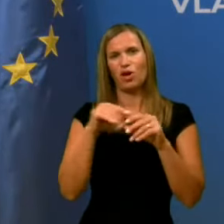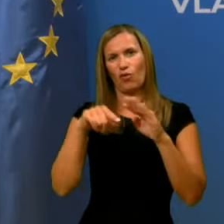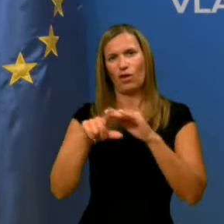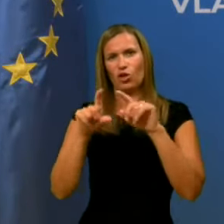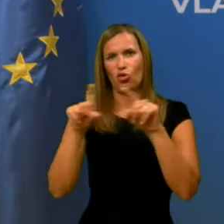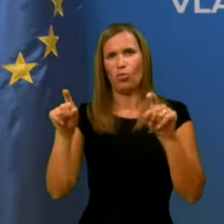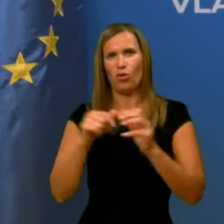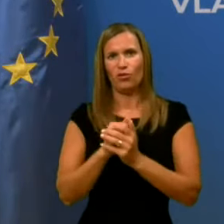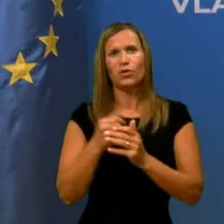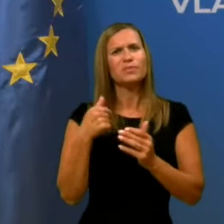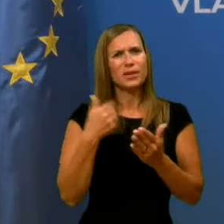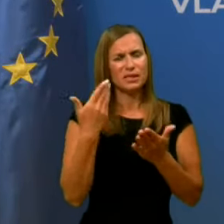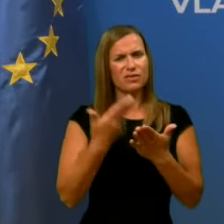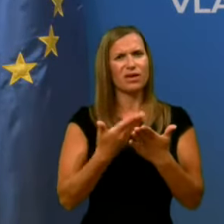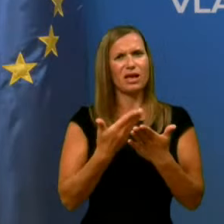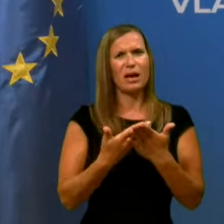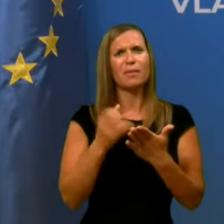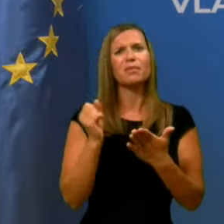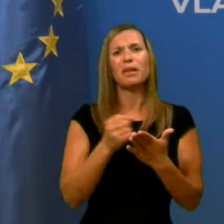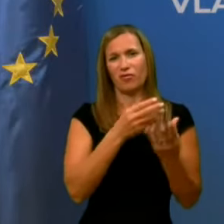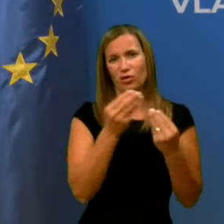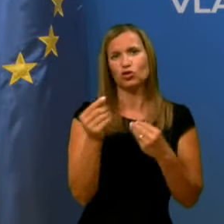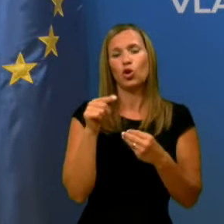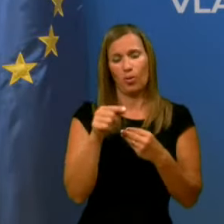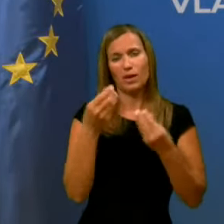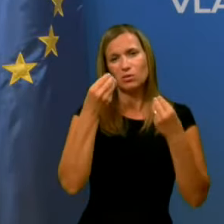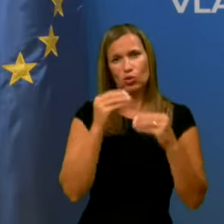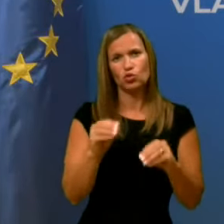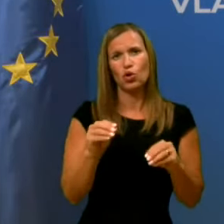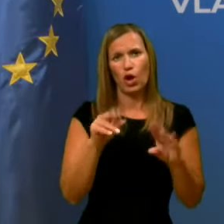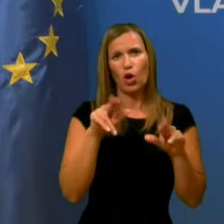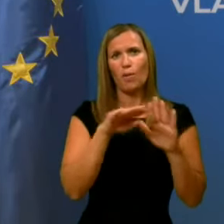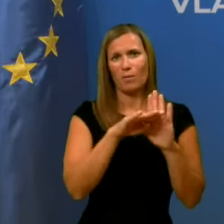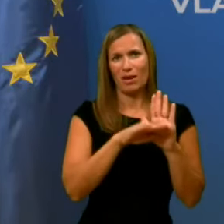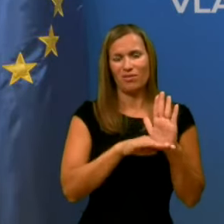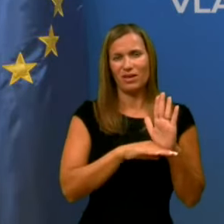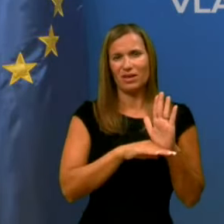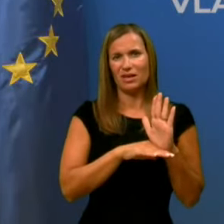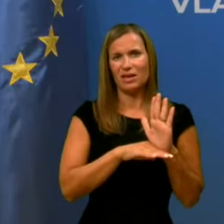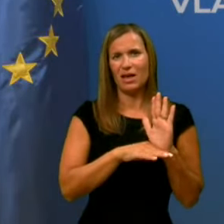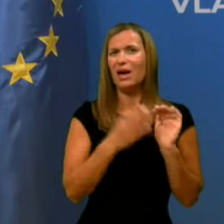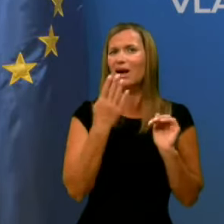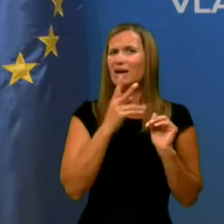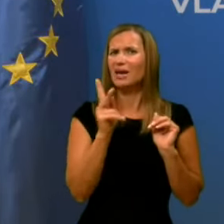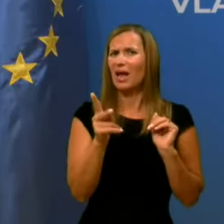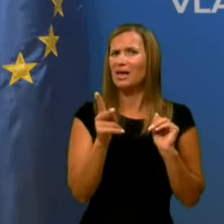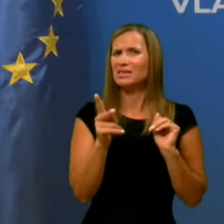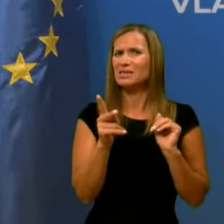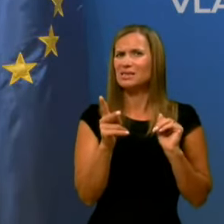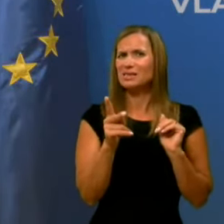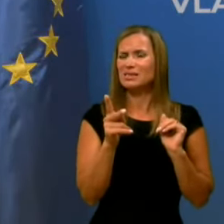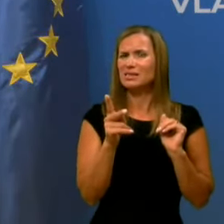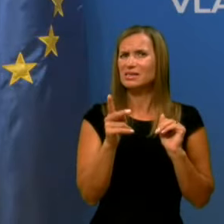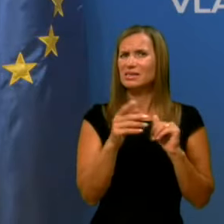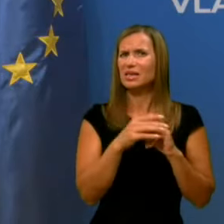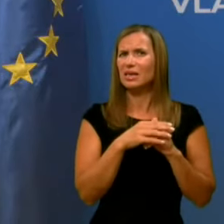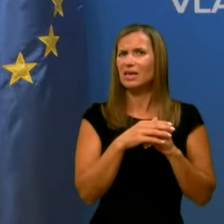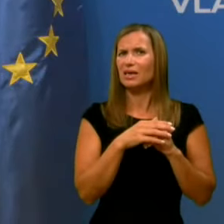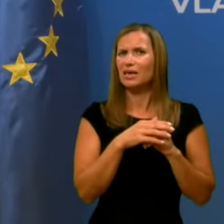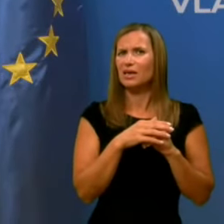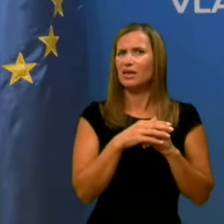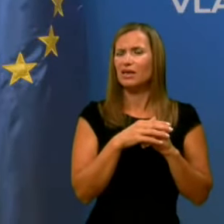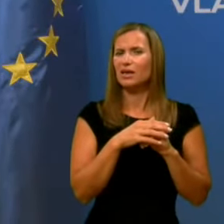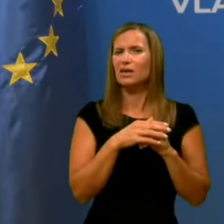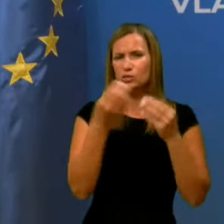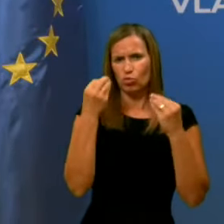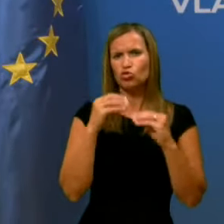Jaz stvarjamem in upam, da se v večini tega držijo pravil, hrastnik pač ni med temi, ki bi spoštoval te